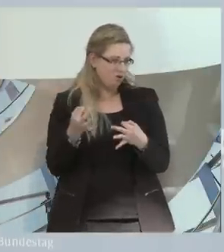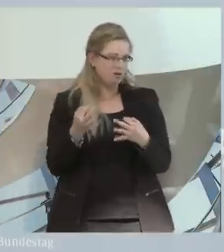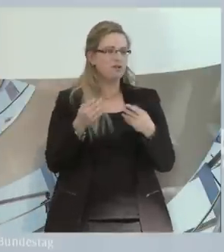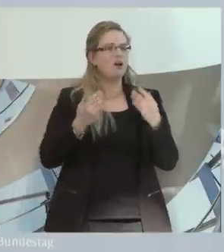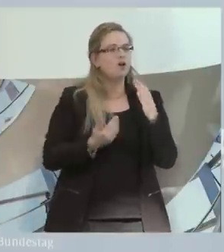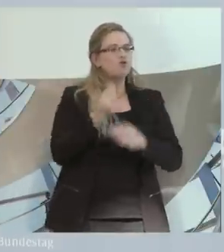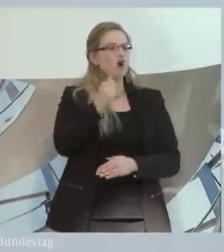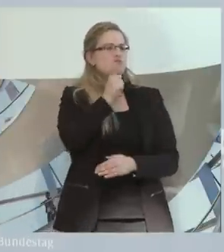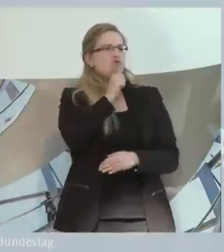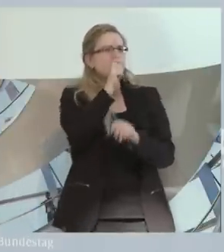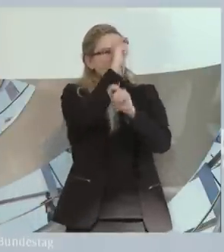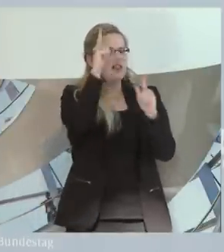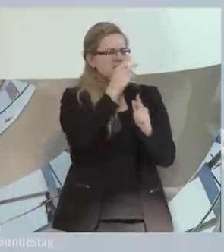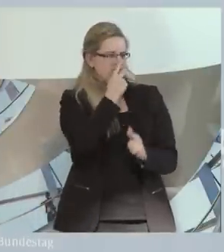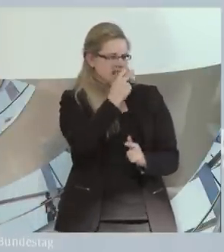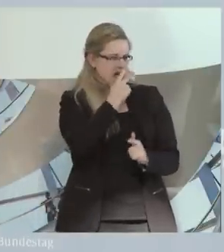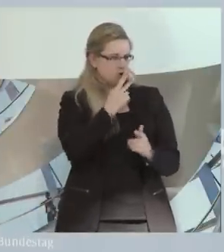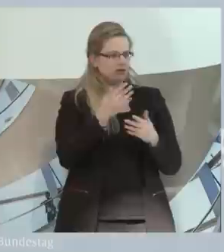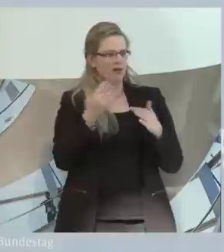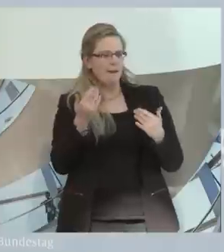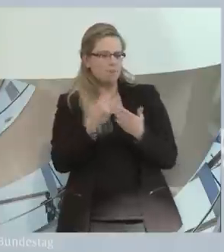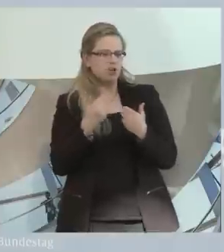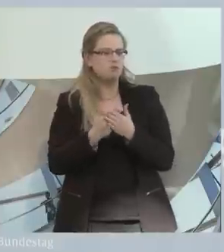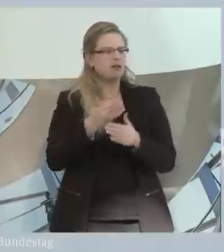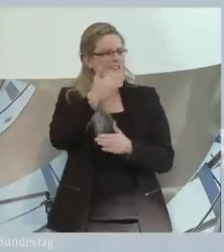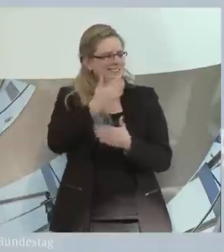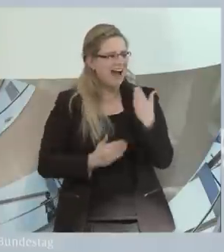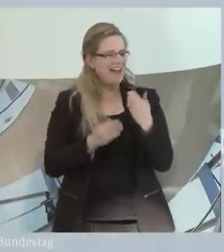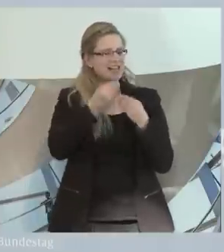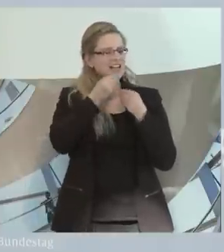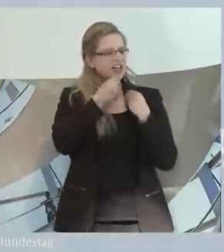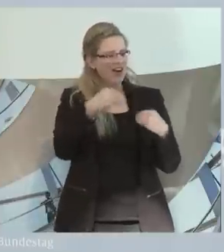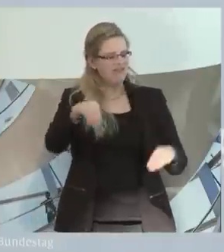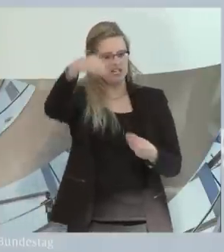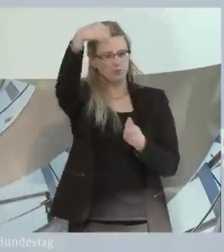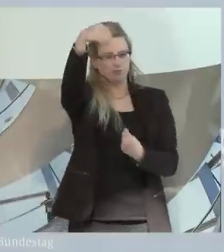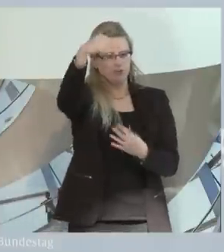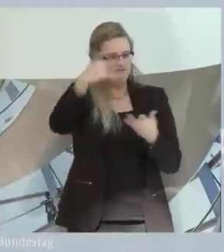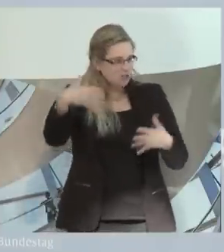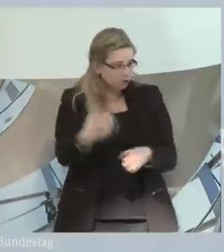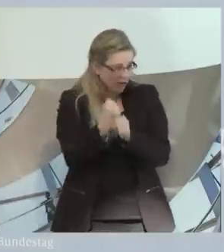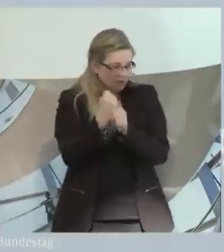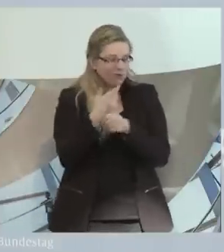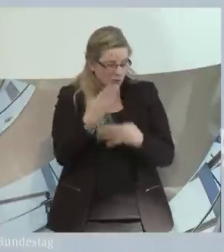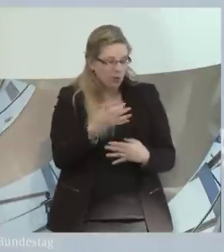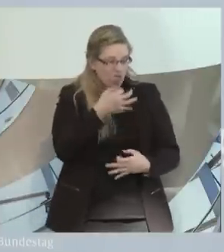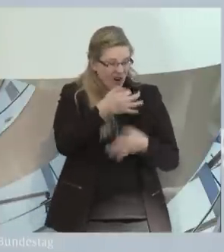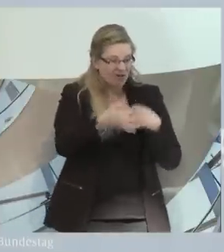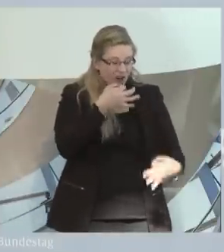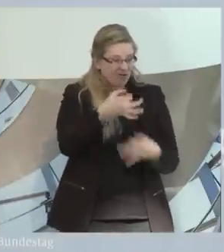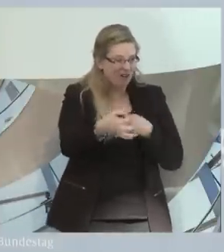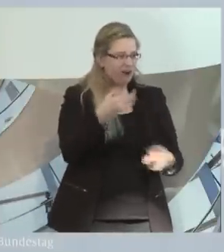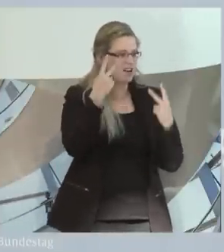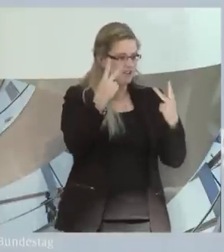wir können auch Teilqualifikationen ermöglicht werden. Auch das sind wichtige Fragen in diesem Prozess. Für viele Menschen